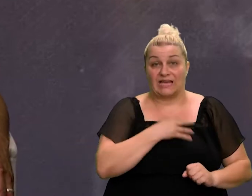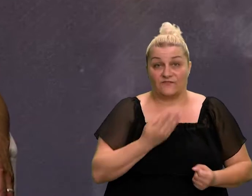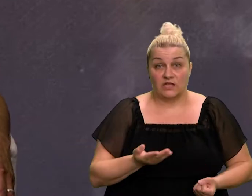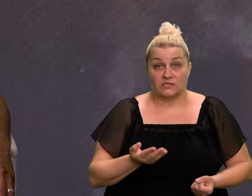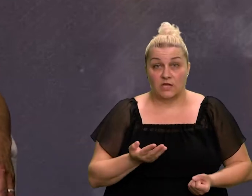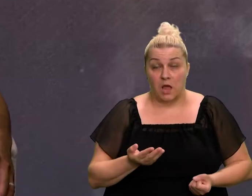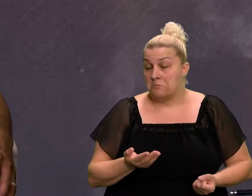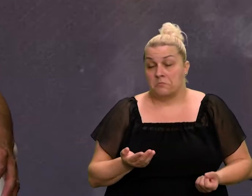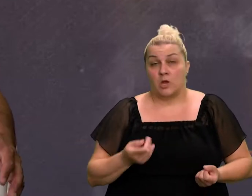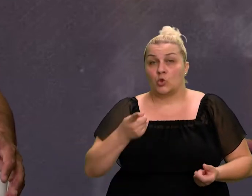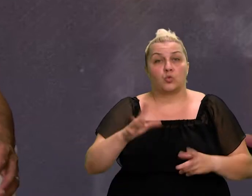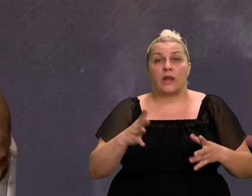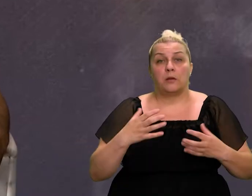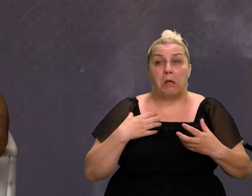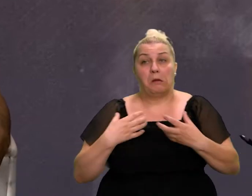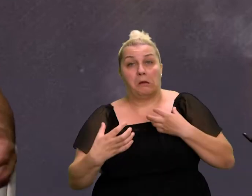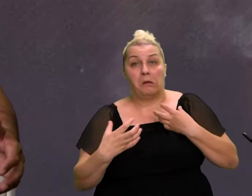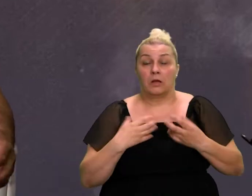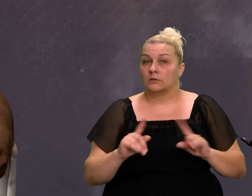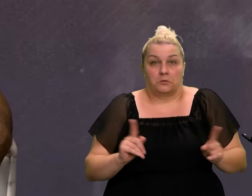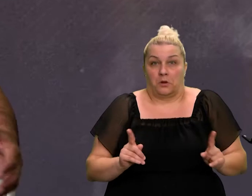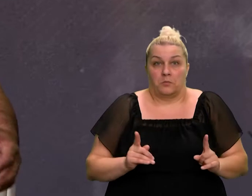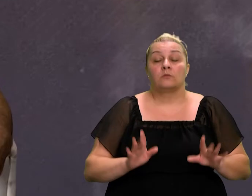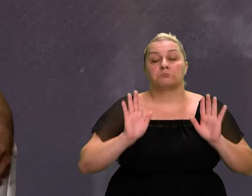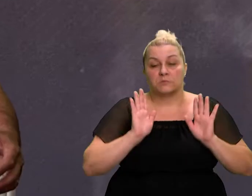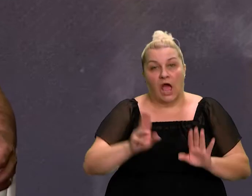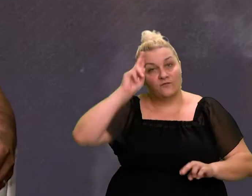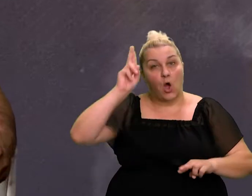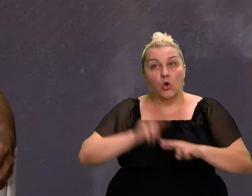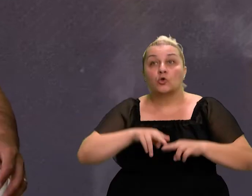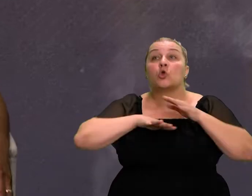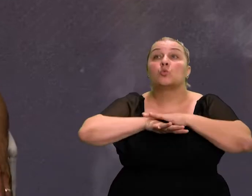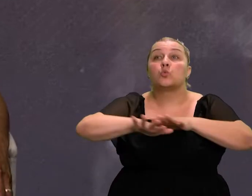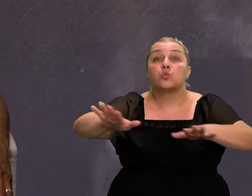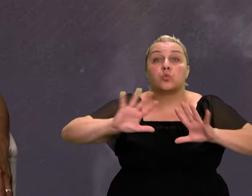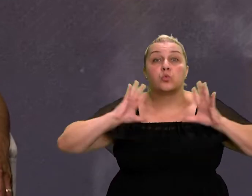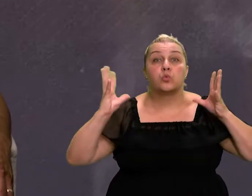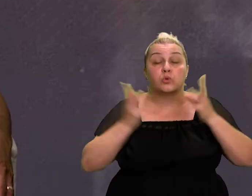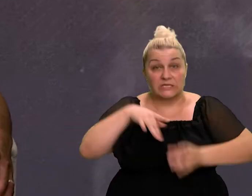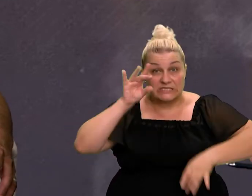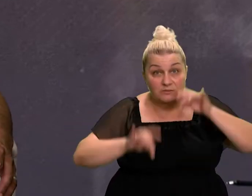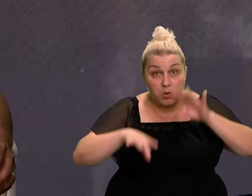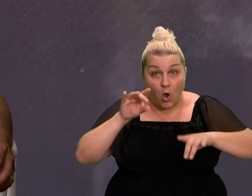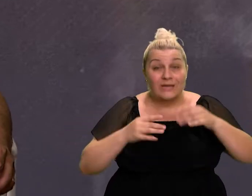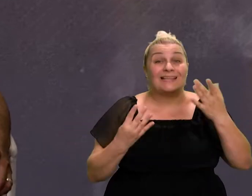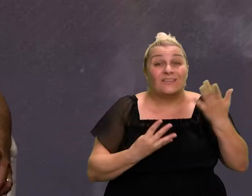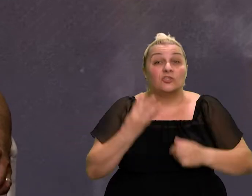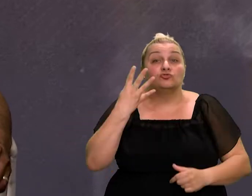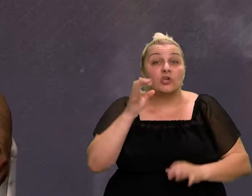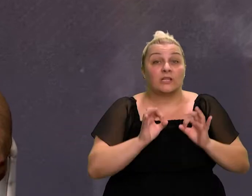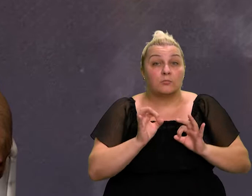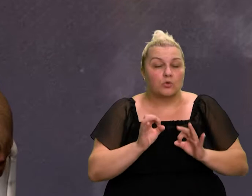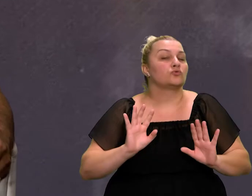dvojbe da li mi nešto oćemo ili nećemo. Jednostavno je taka odluka. Znači, narod je to htio. Svi ti